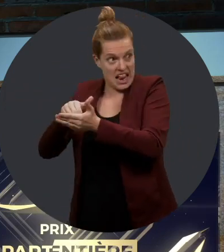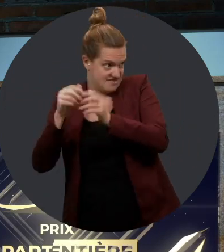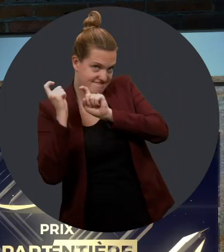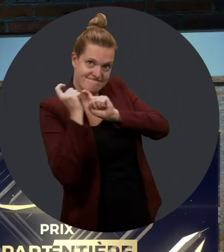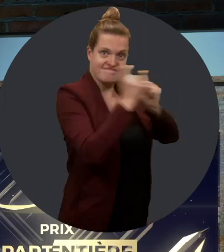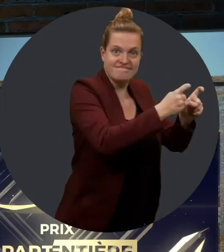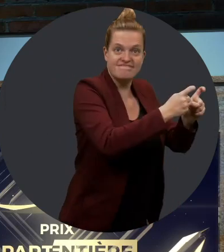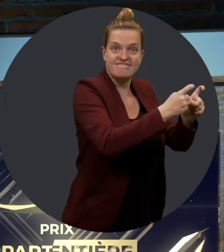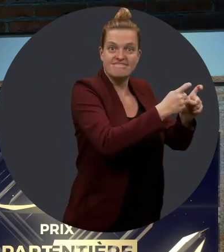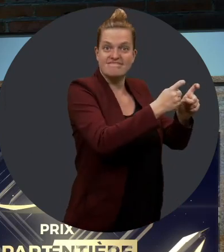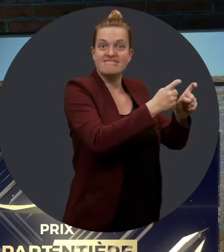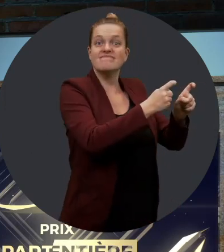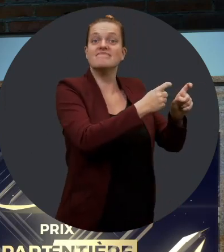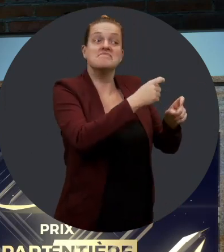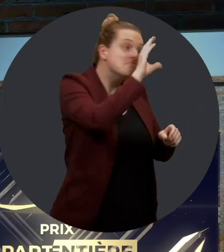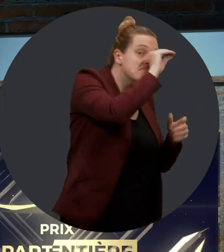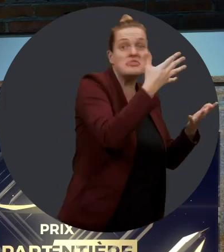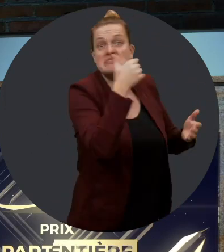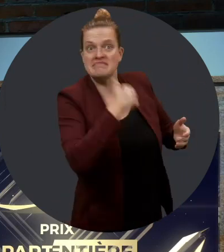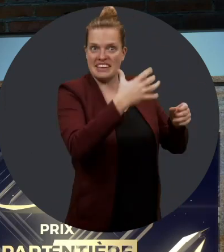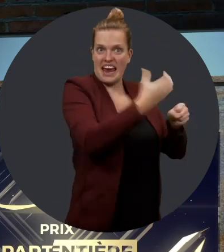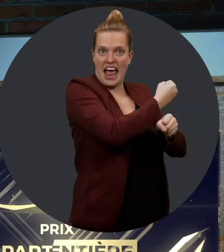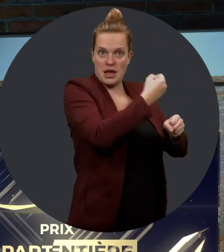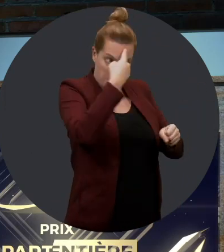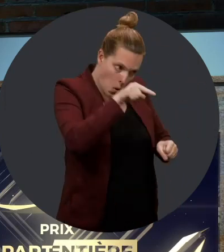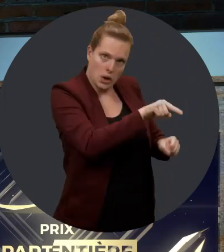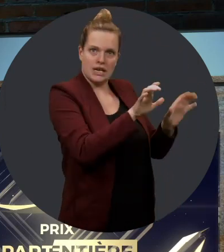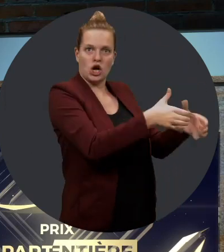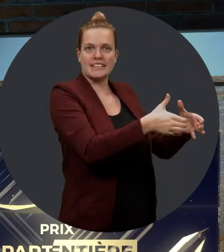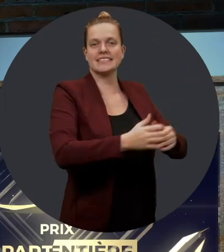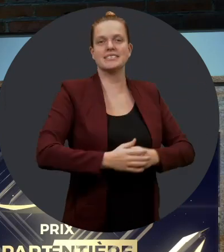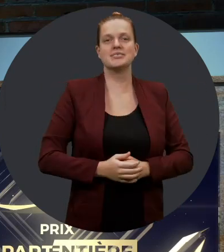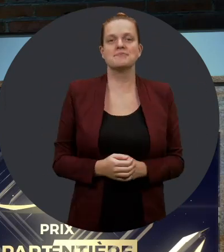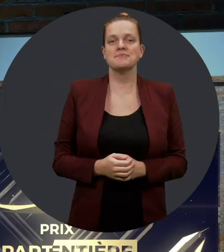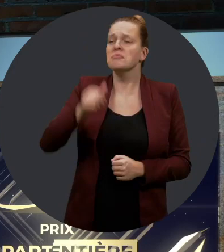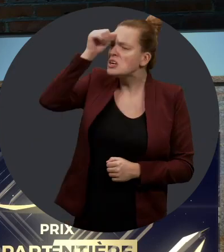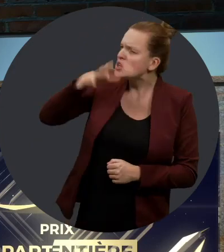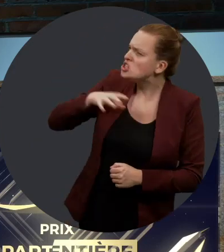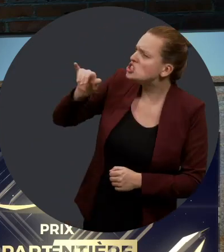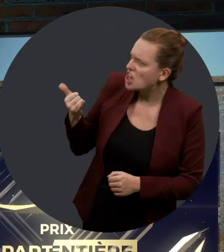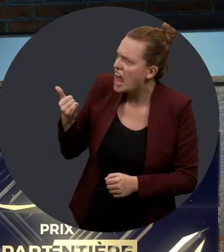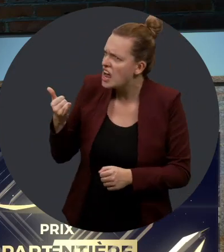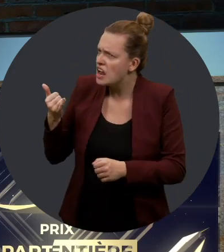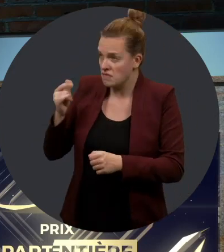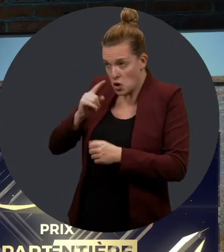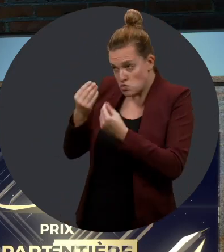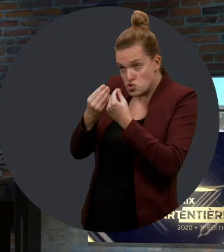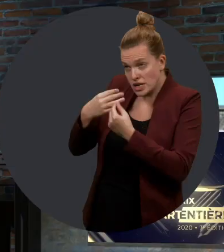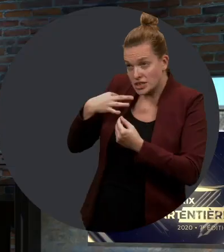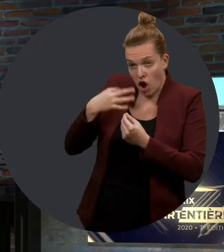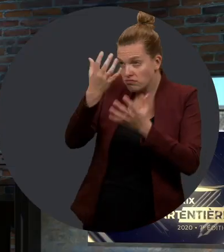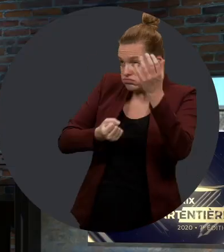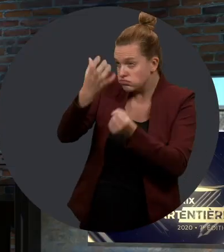bourse d'un montant de 10 000 $ sera octroyée au lauréat ou à la lauréate de cette catégorie. M.